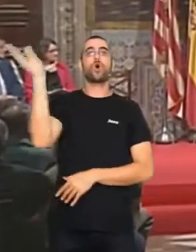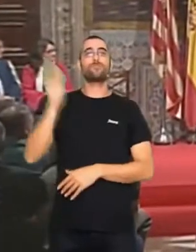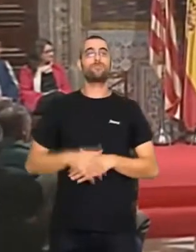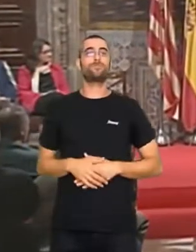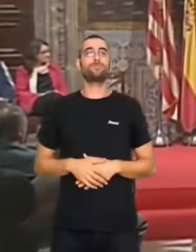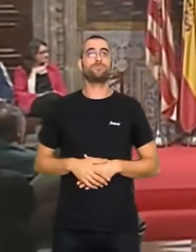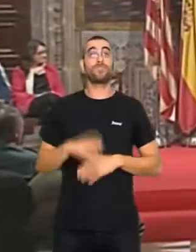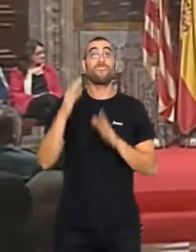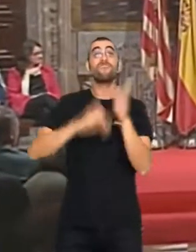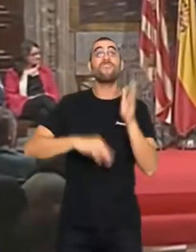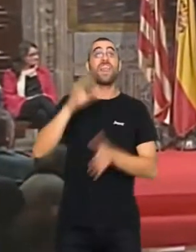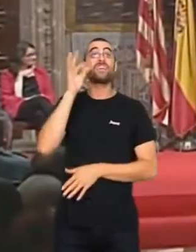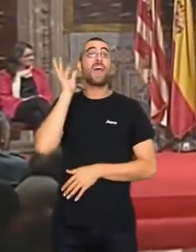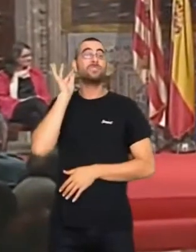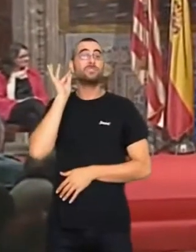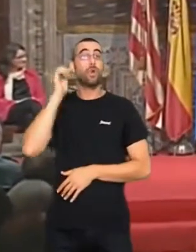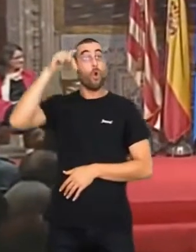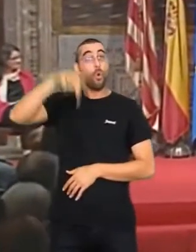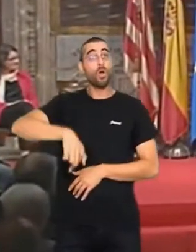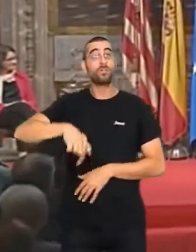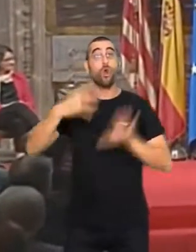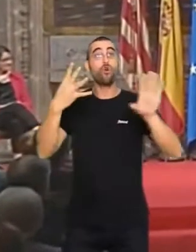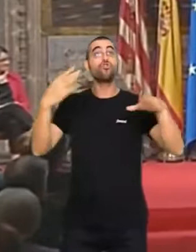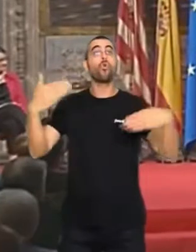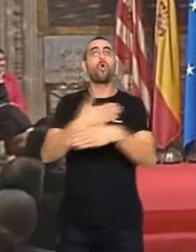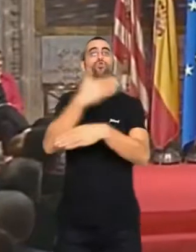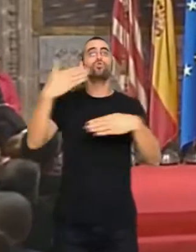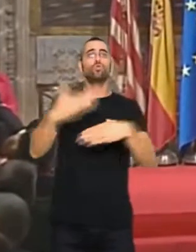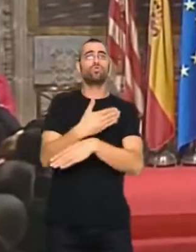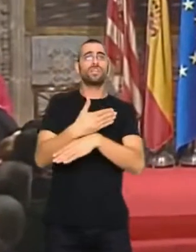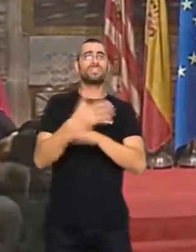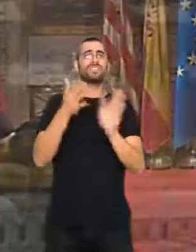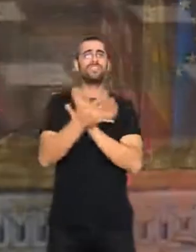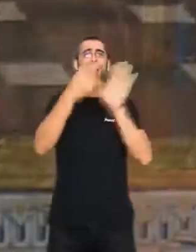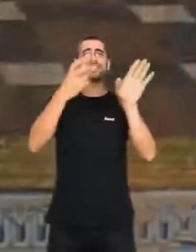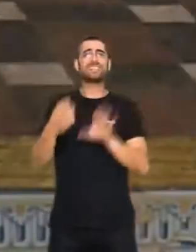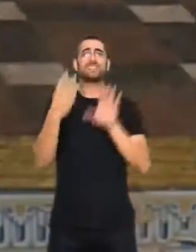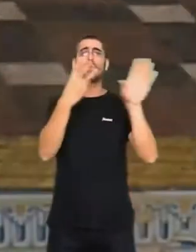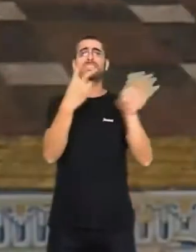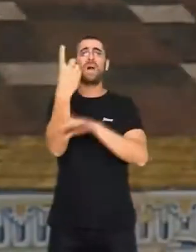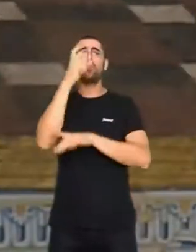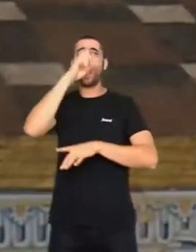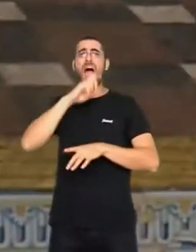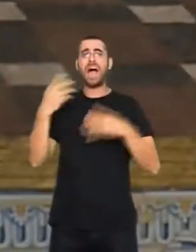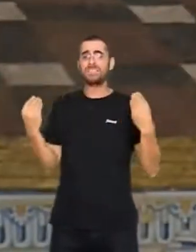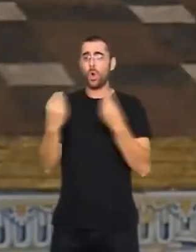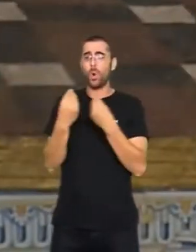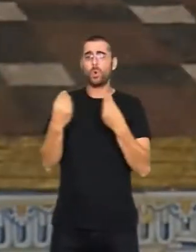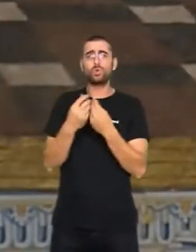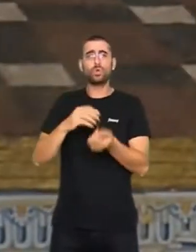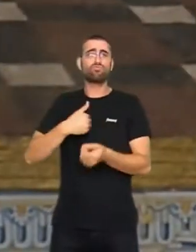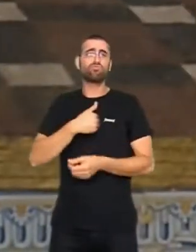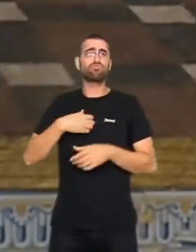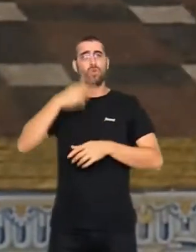Valencianes i valencians, avui, 9 d'octubre, complim 781 anys junts com a poble,